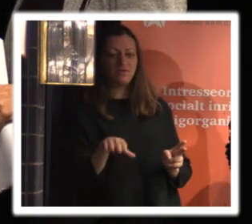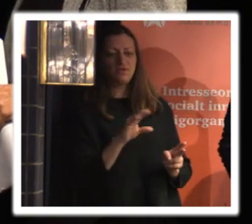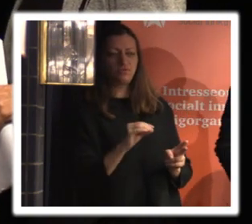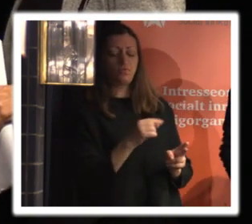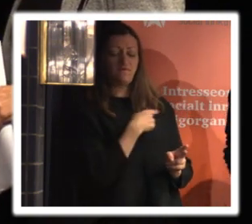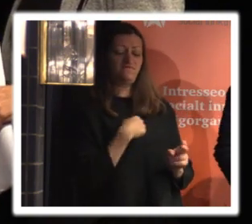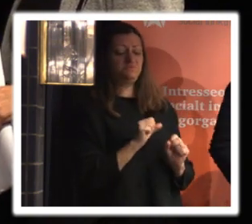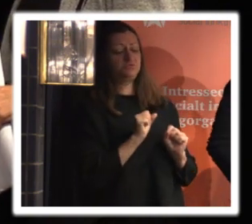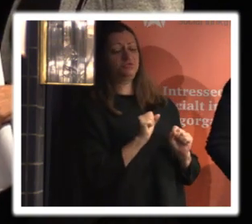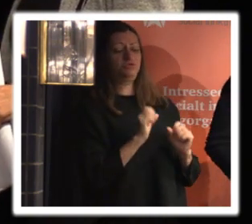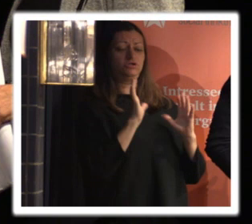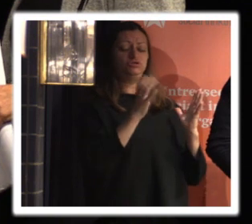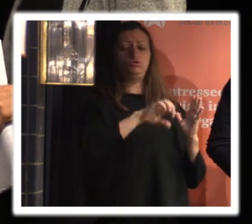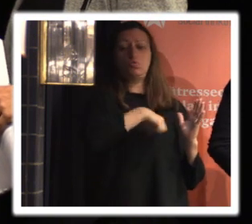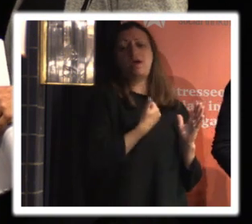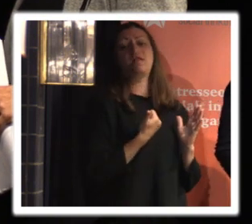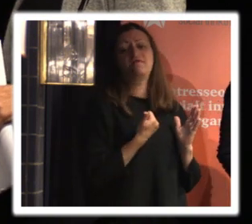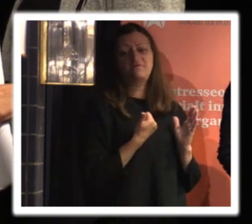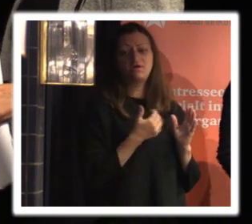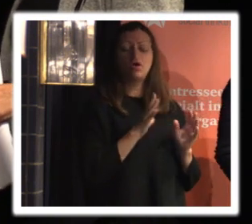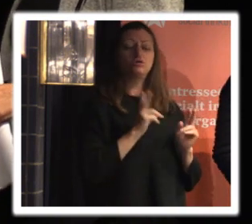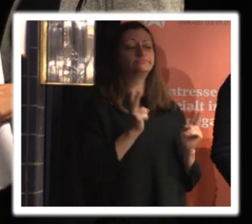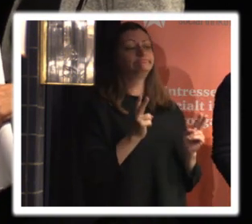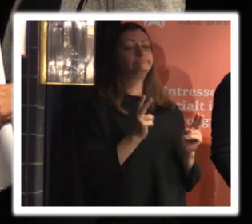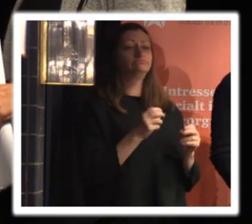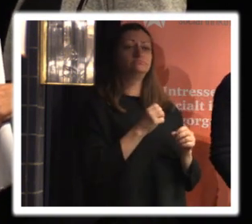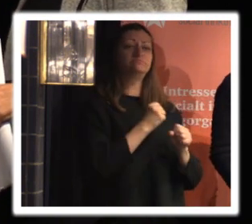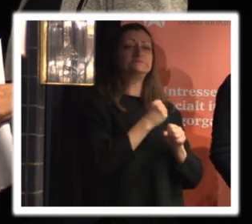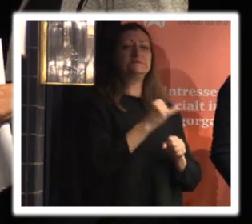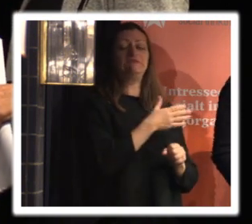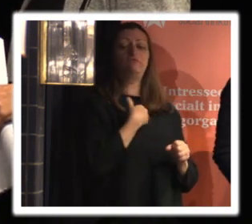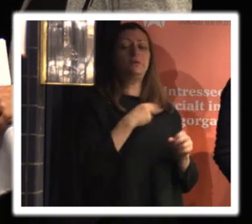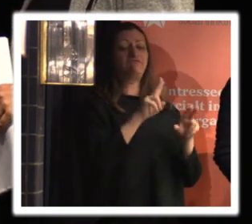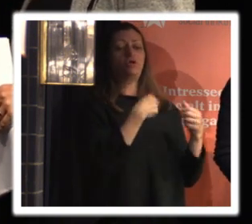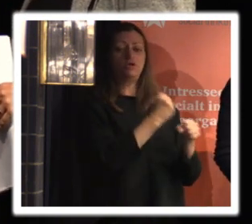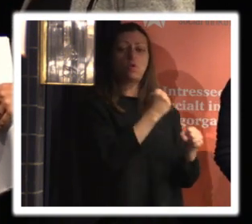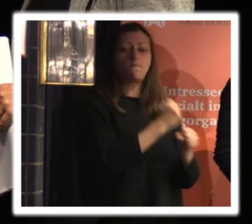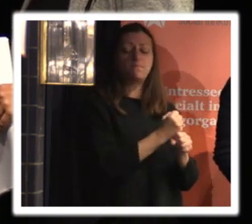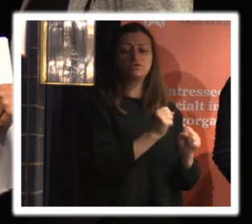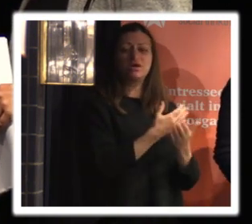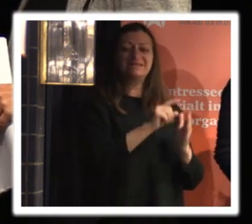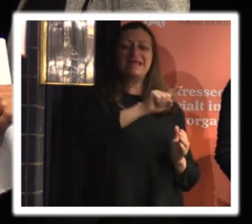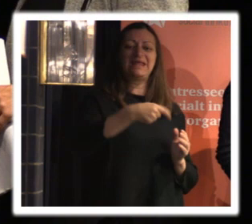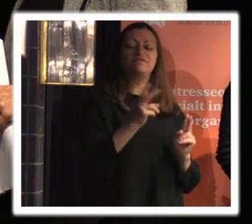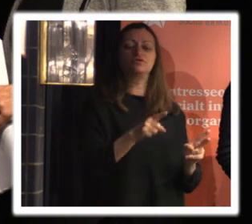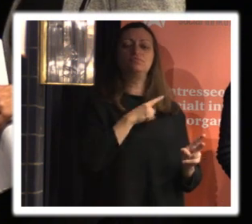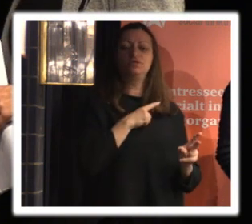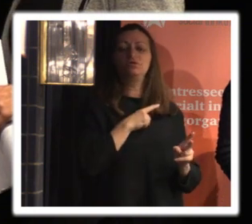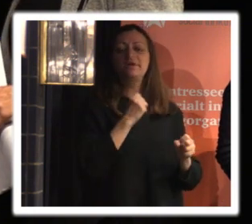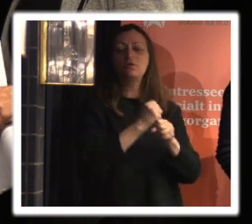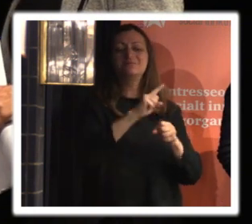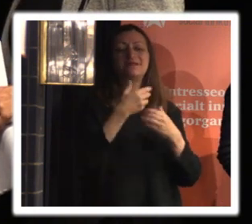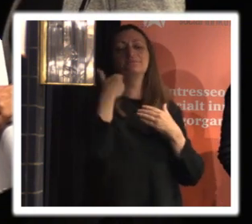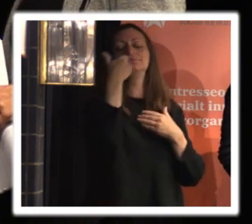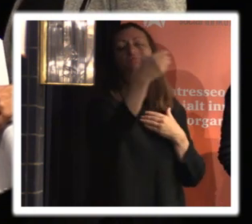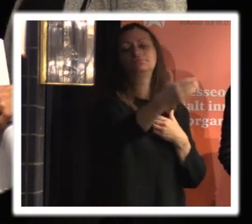av att liksom ha det som ordinarie verksamhet utan att det ska krävas så mycket administration efter man har gjort jobbet om man säger